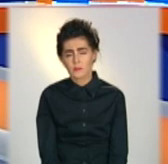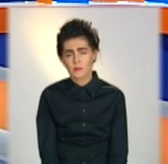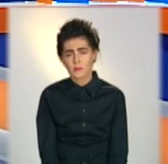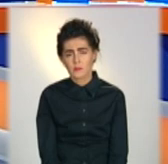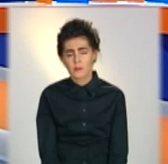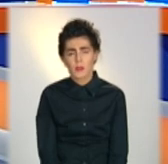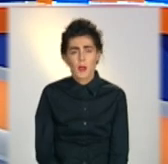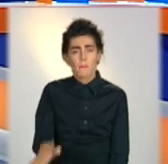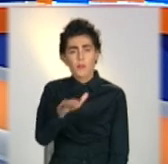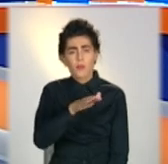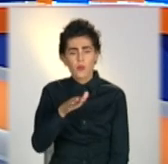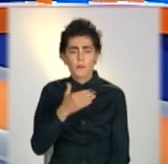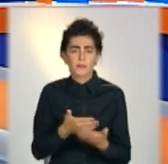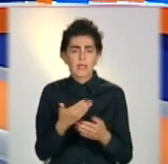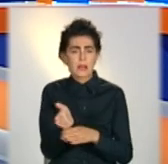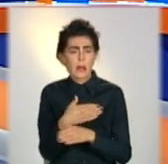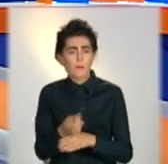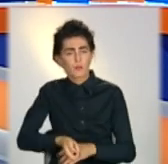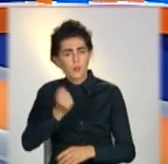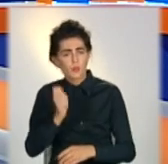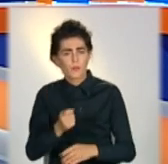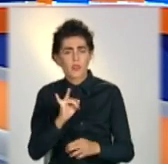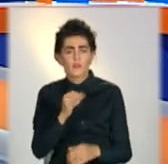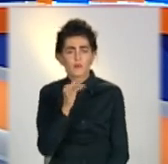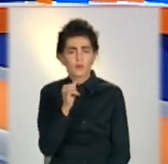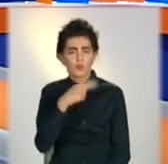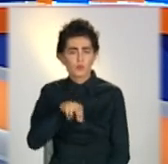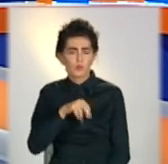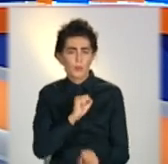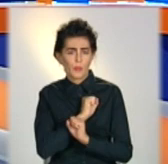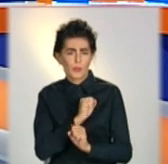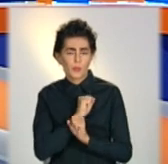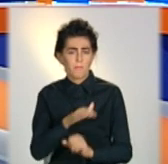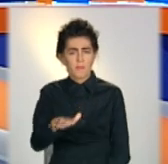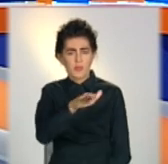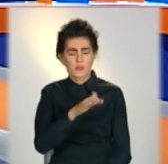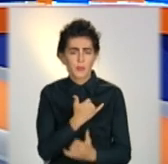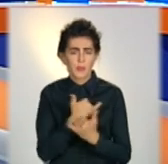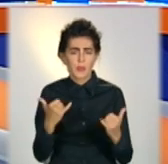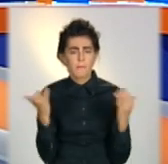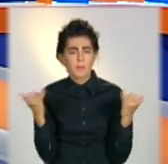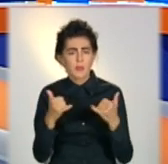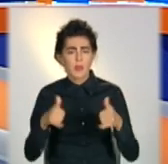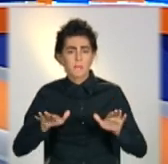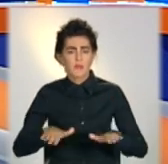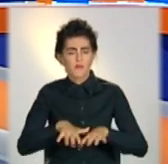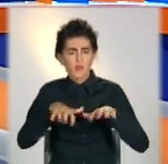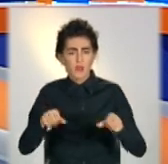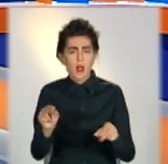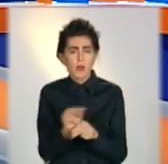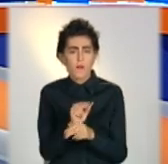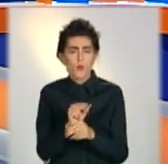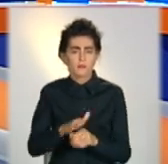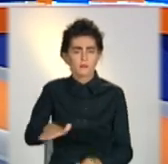Майданчики для рибалок і фудзони для містян. В Маріуполі металурги допомагають міській владі в ремонті